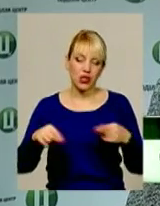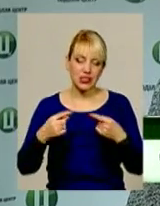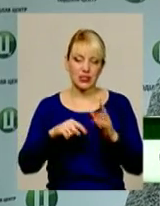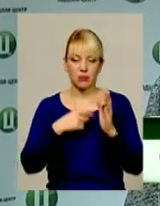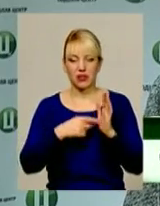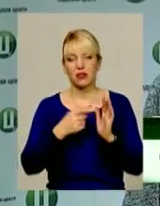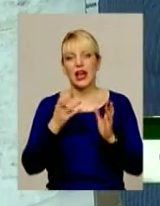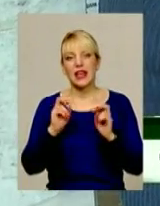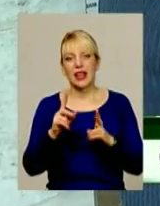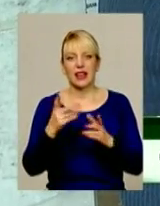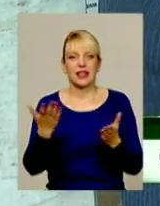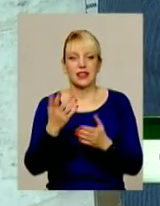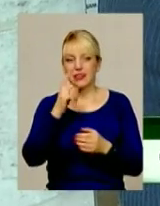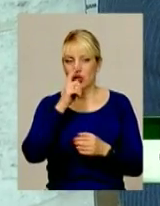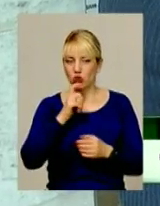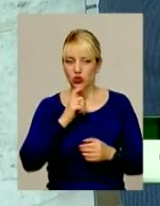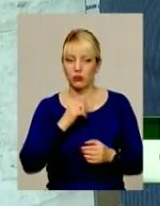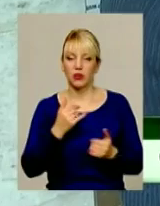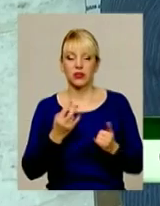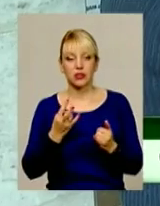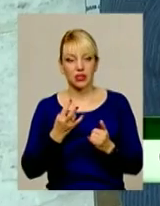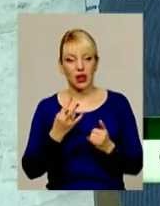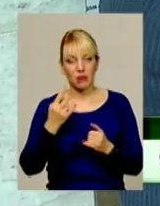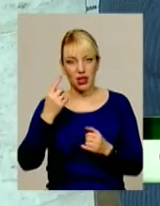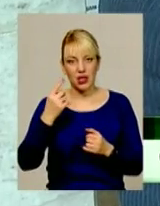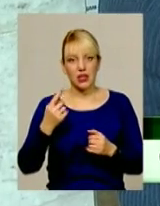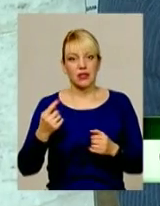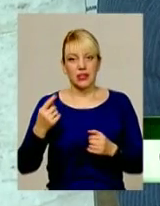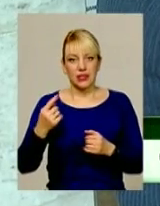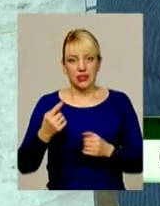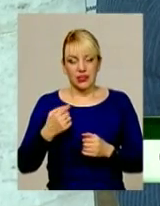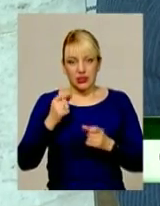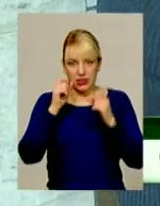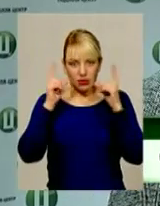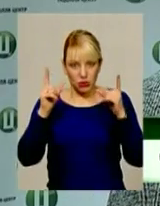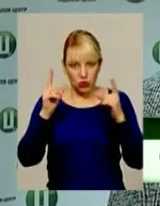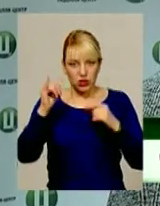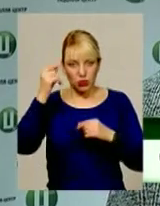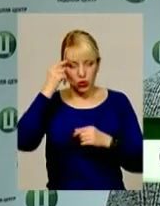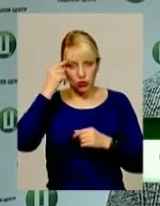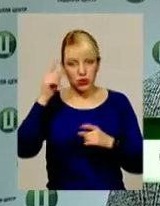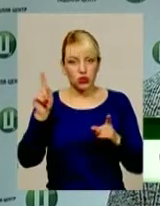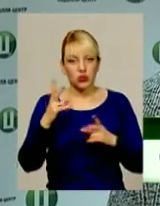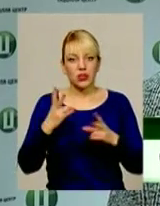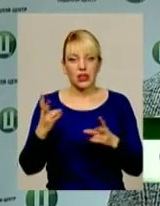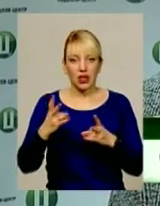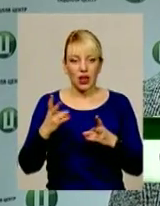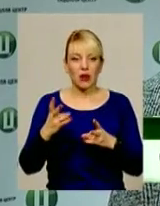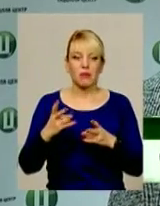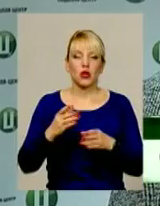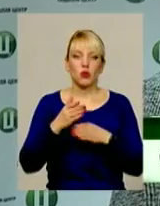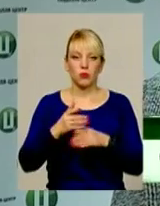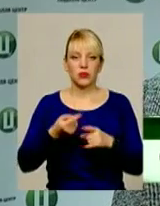недорозуміння. Тут треба трошки схаменутися, стряхнутися і подумати. Треба допомогти в цій проблемі.